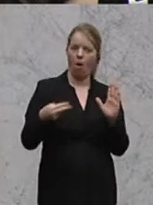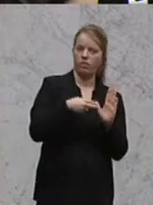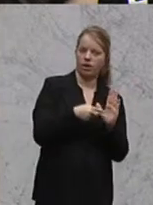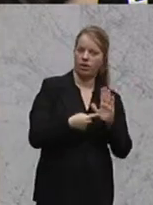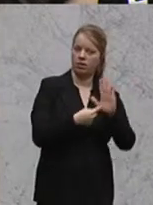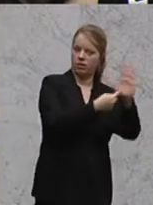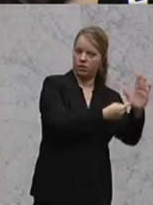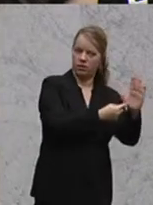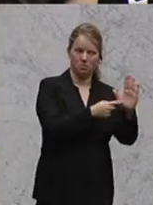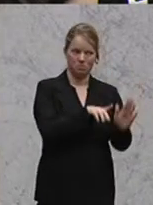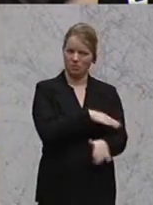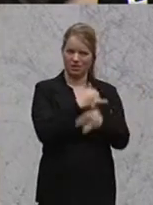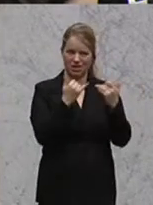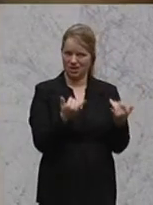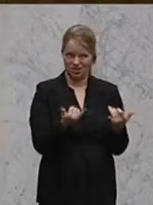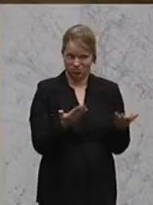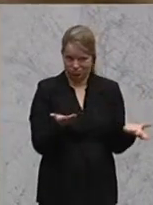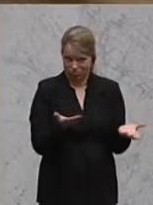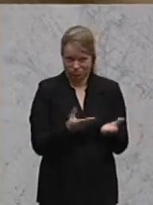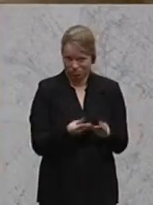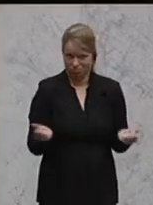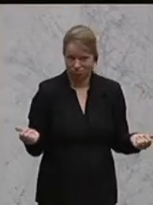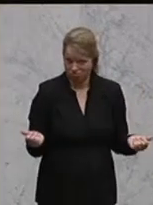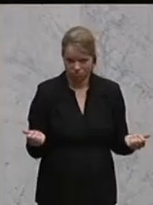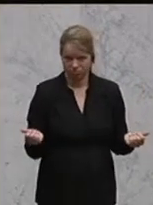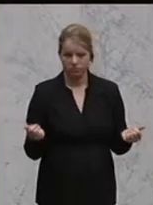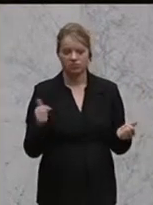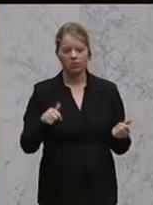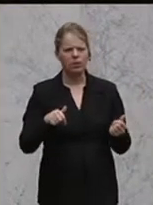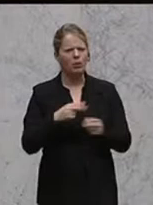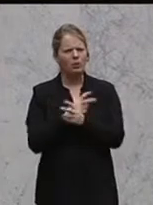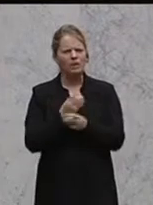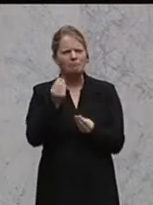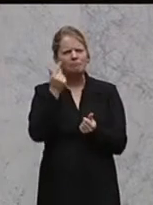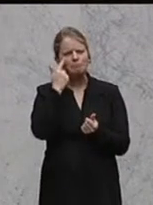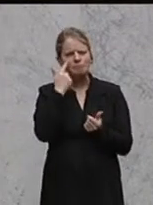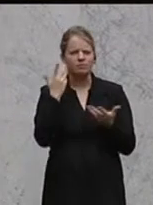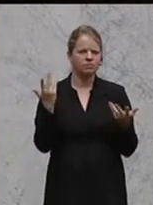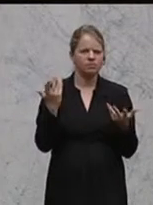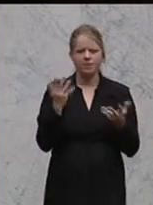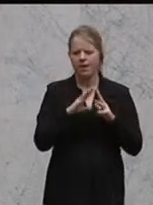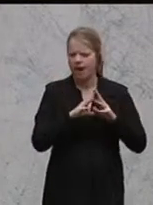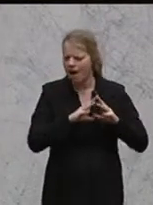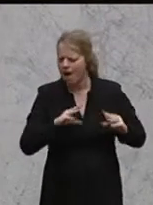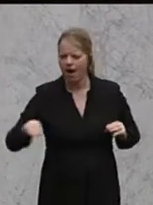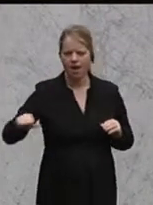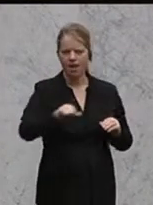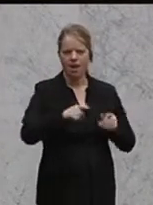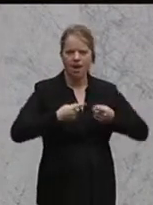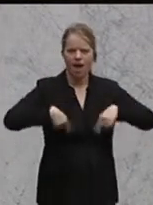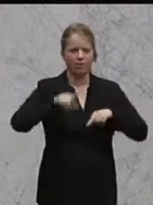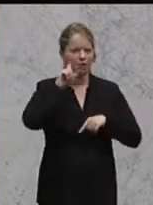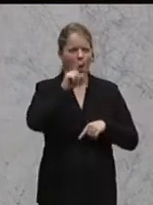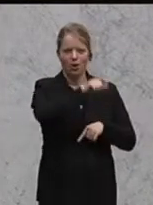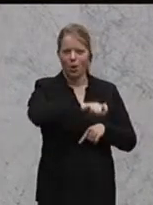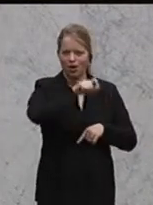zu vermissen. In Österreich hat man den Eindruck, dass sämtliche Landesregierungen, Landeshauptleute, sämtliche Bundesminister, bis